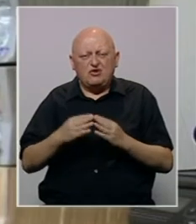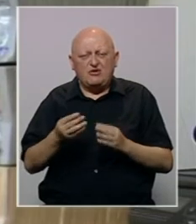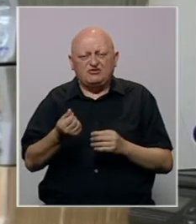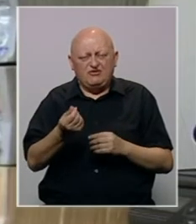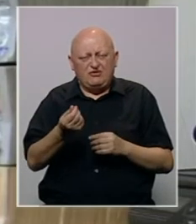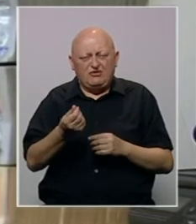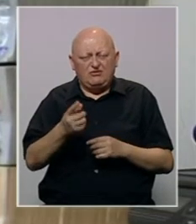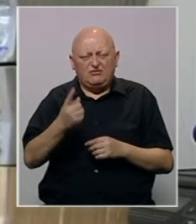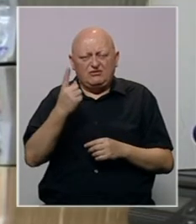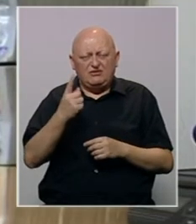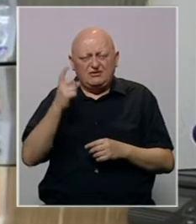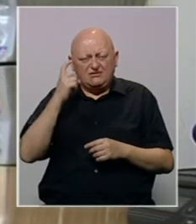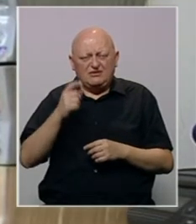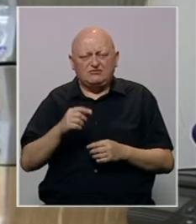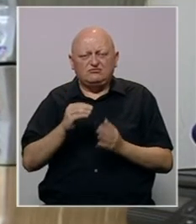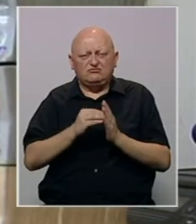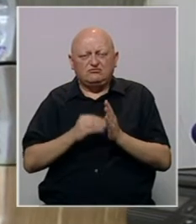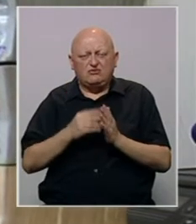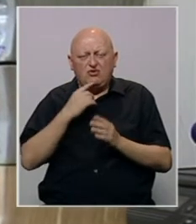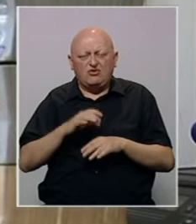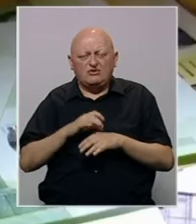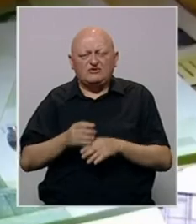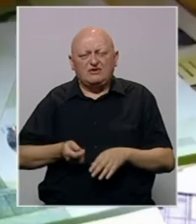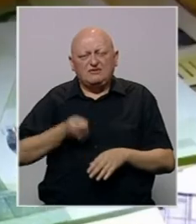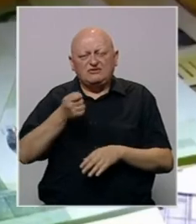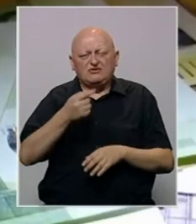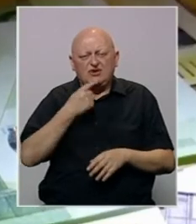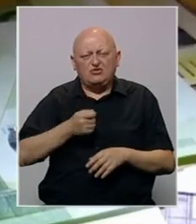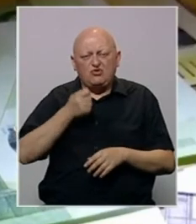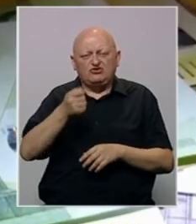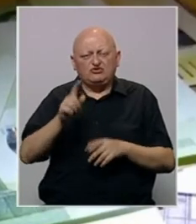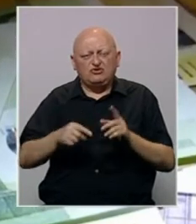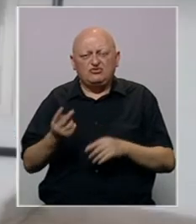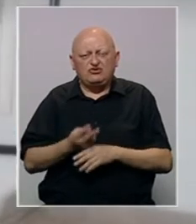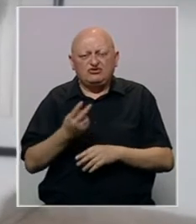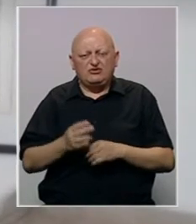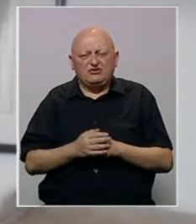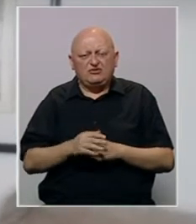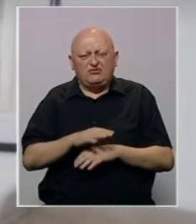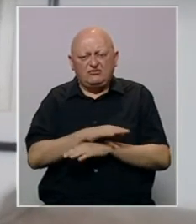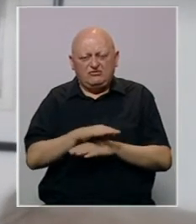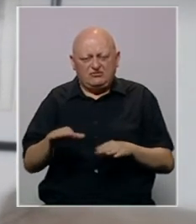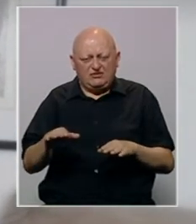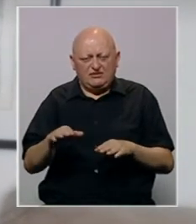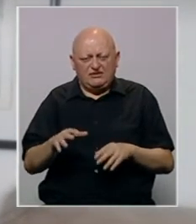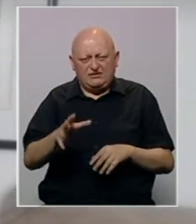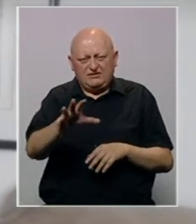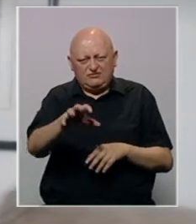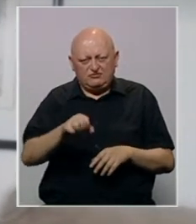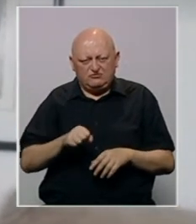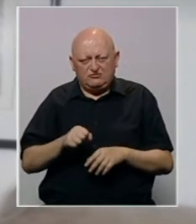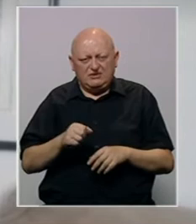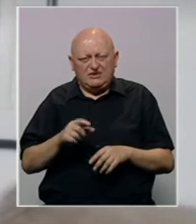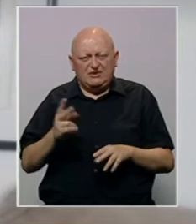valute. To je jedan od glavnih kriterijuma kojima se vode investitori kada ulažu u neku zemlju. Svako posezanje za